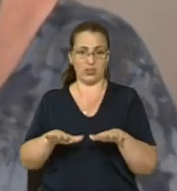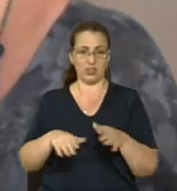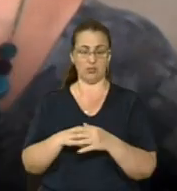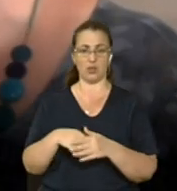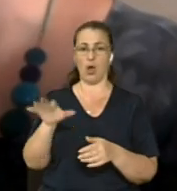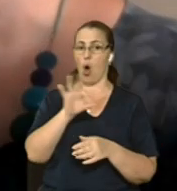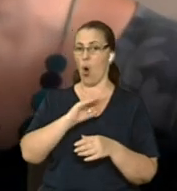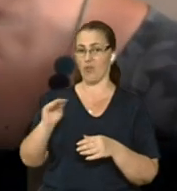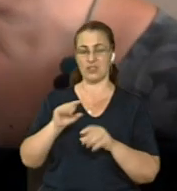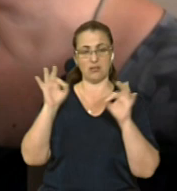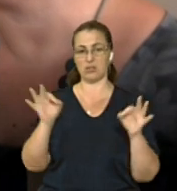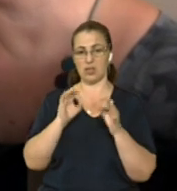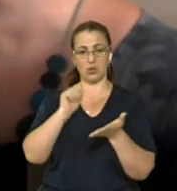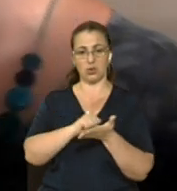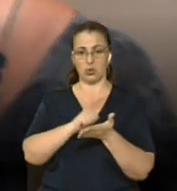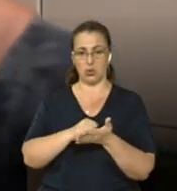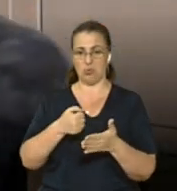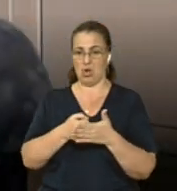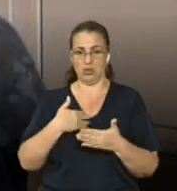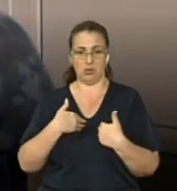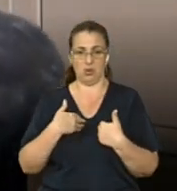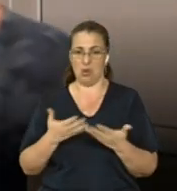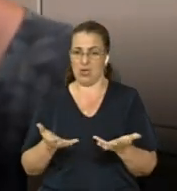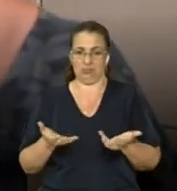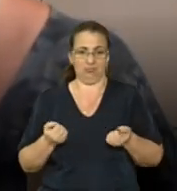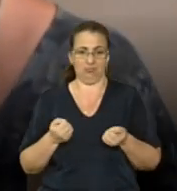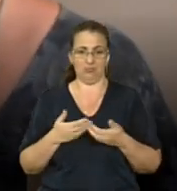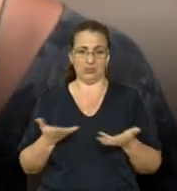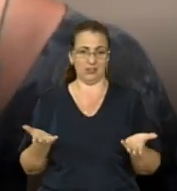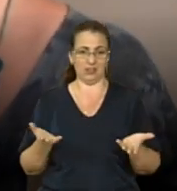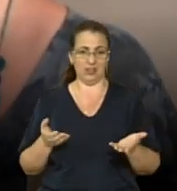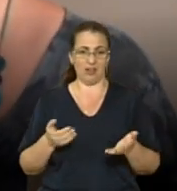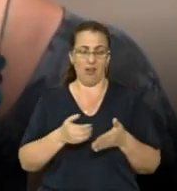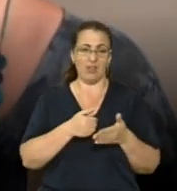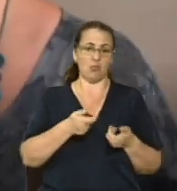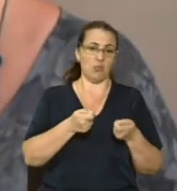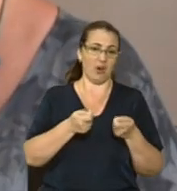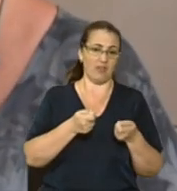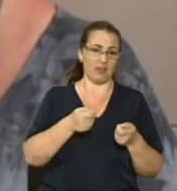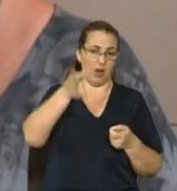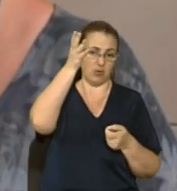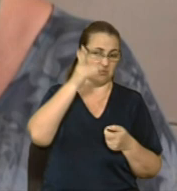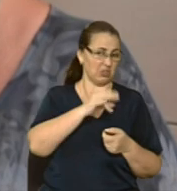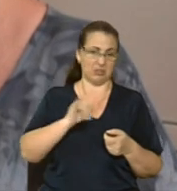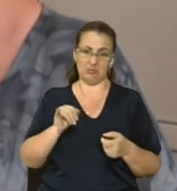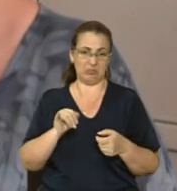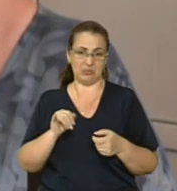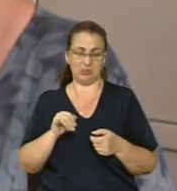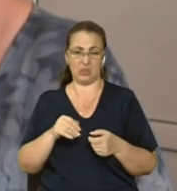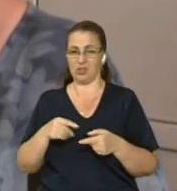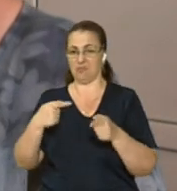Офіційних ніяких документів до мене не поступало. Ні від управління освіти, ні від інших